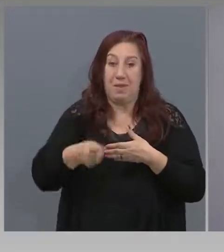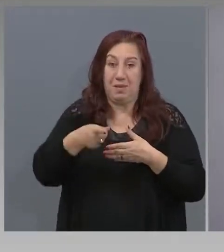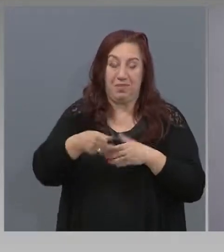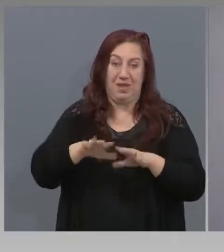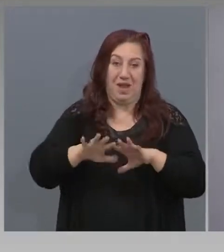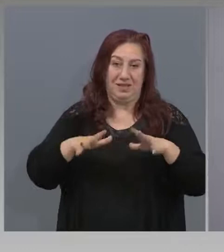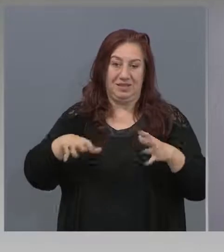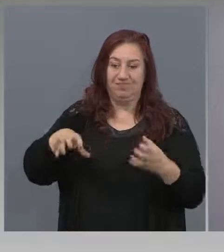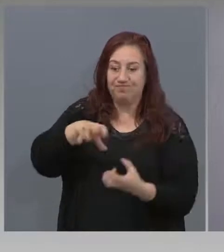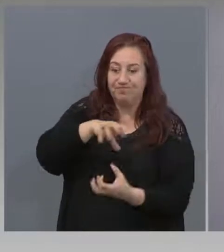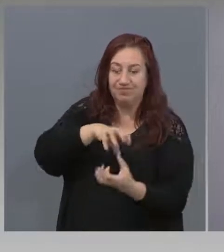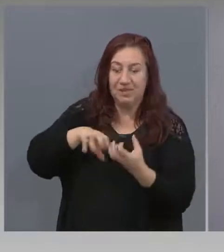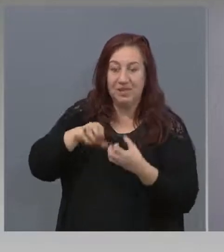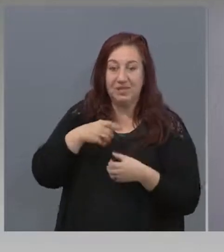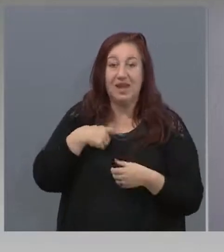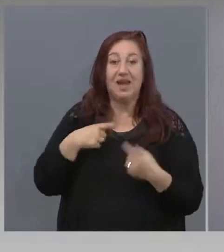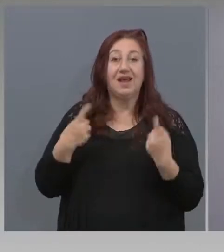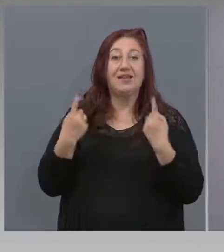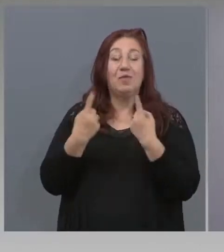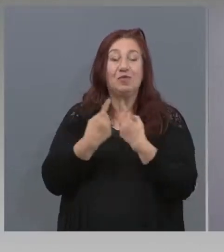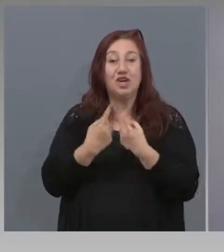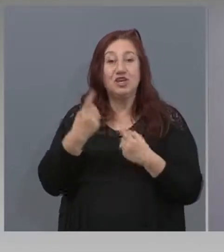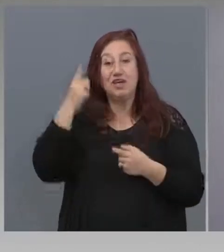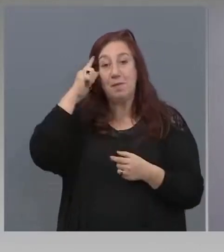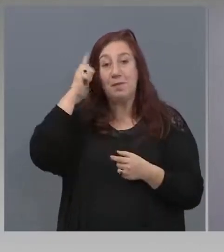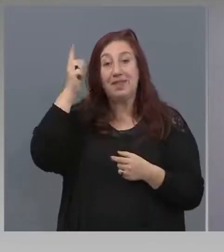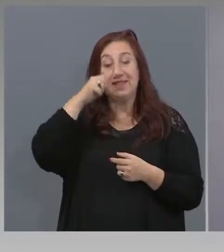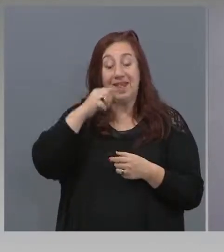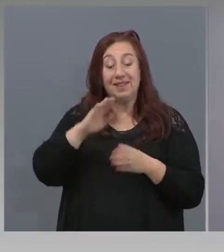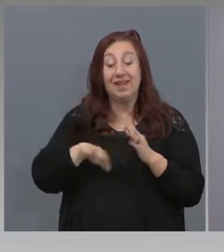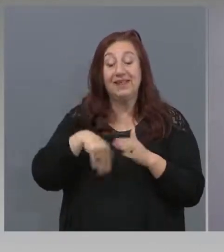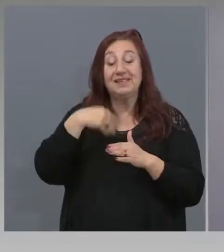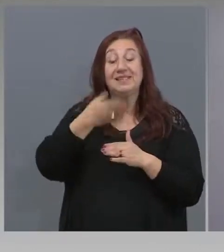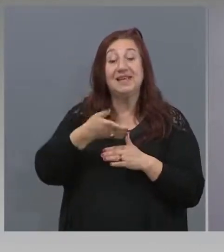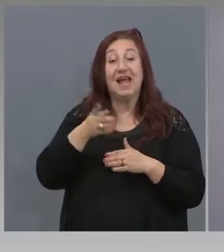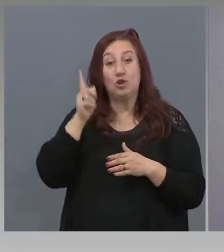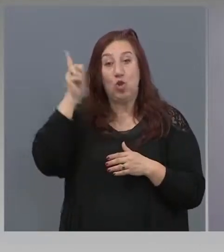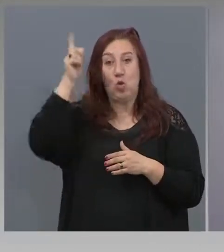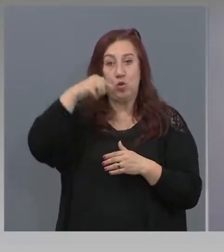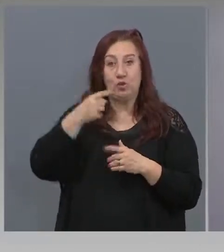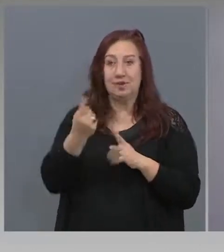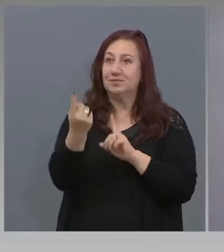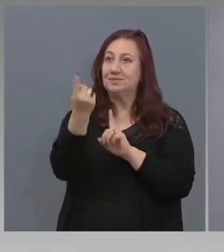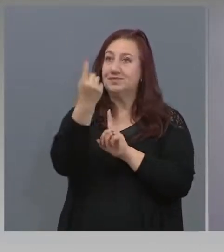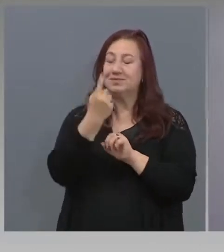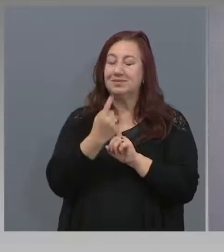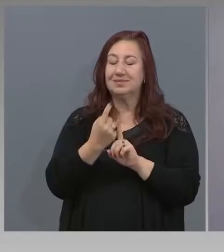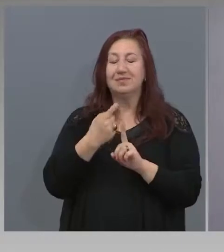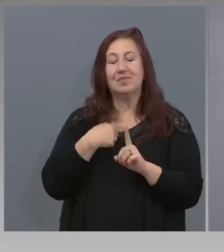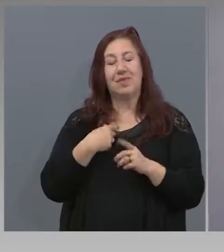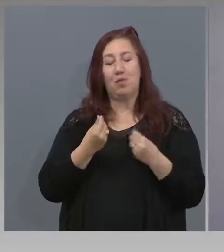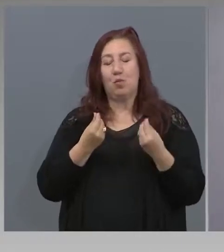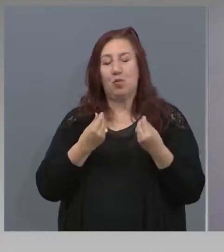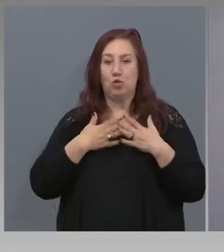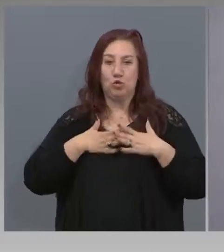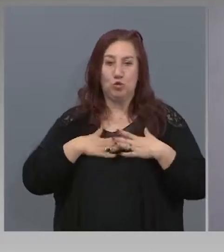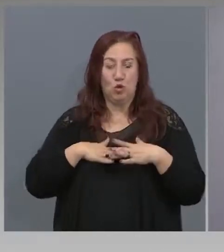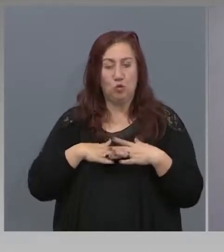посрещнем деня след утре, както се казва, по един по-спокойен начин. Разбира се, че имаме различия.